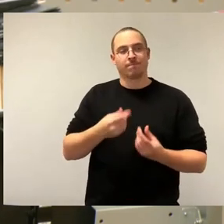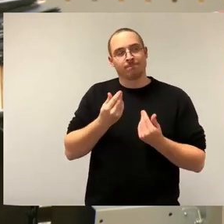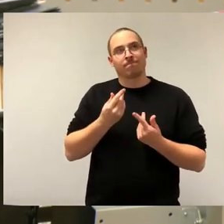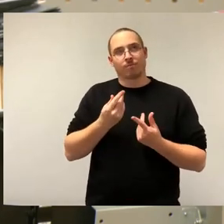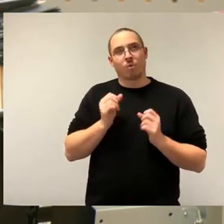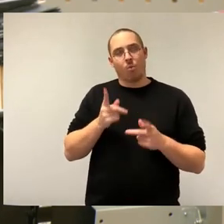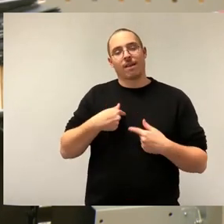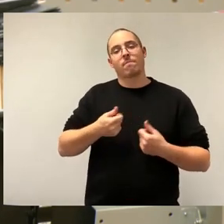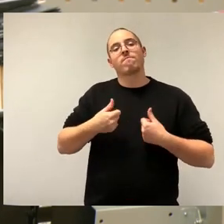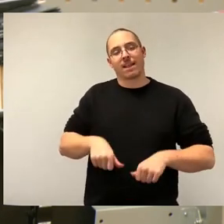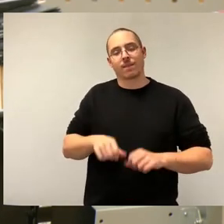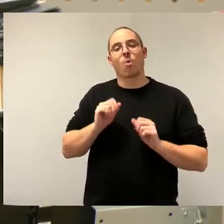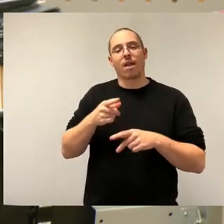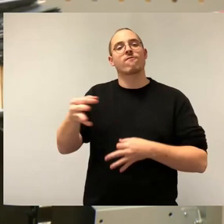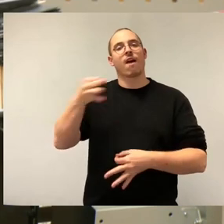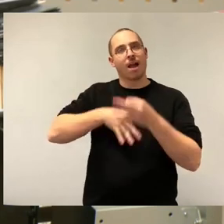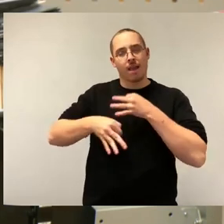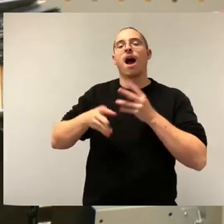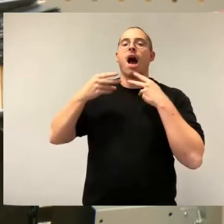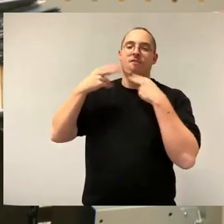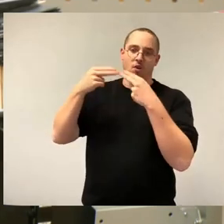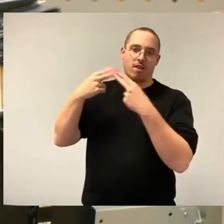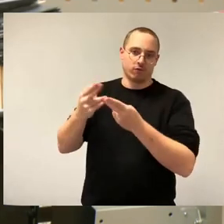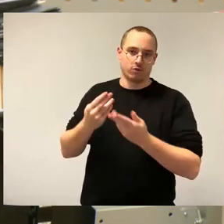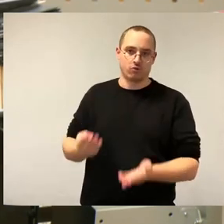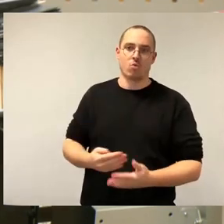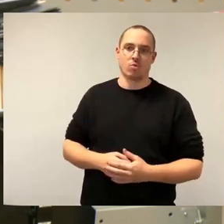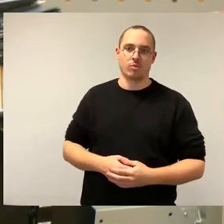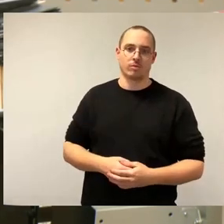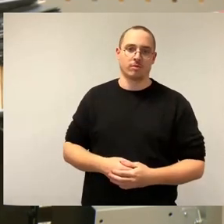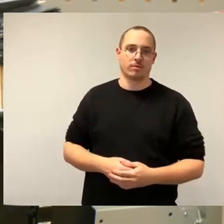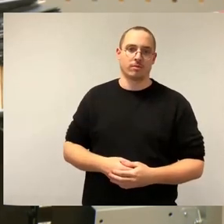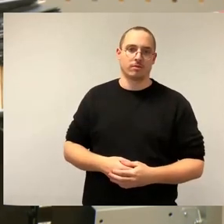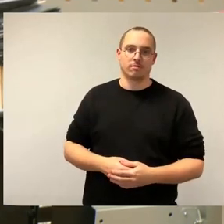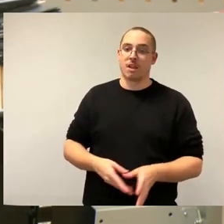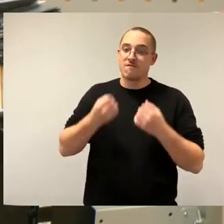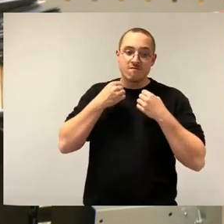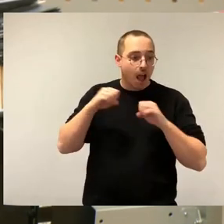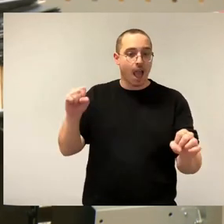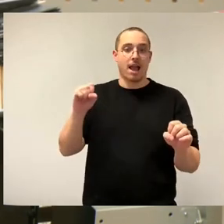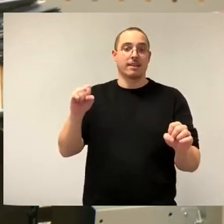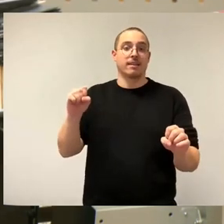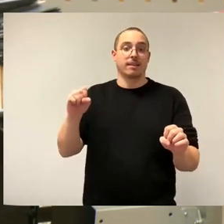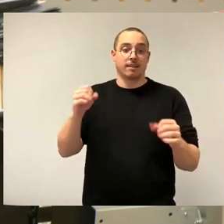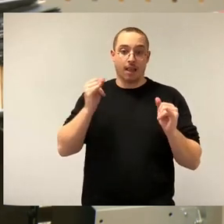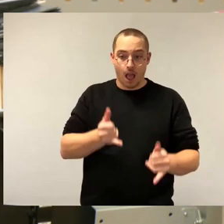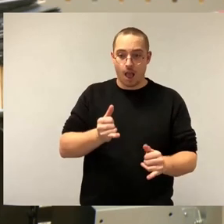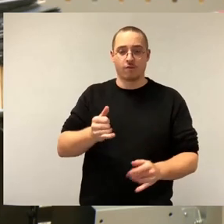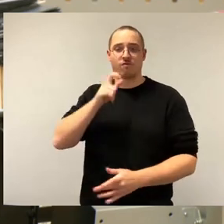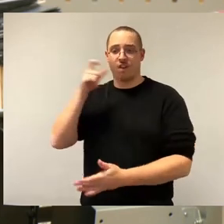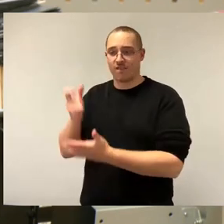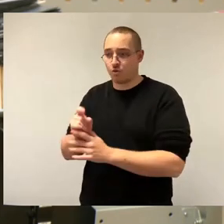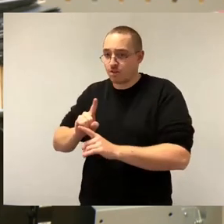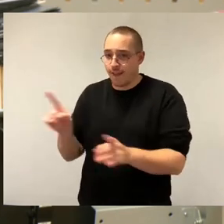einfach auch zu geben. So geht es nicht. Ohne Freiheit, ohne Verantwortung gibt es nicht. Und solange Sie das nicht begreifen,